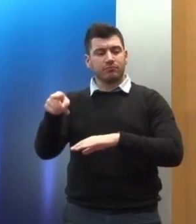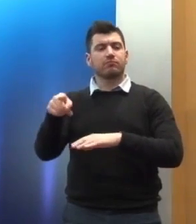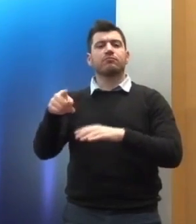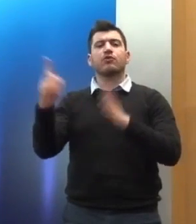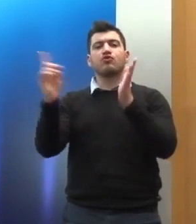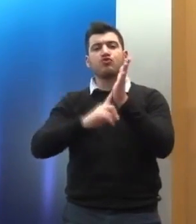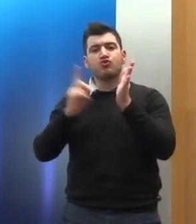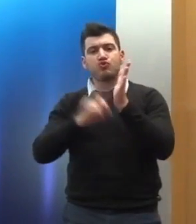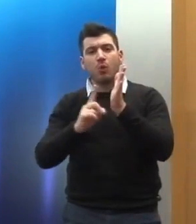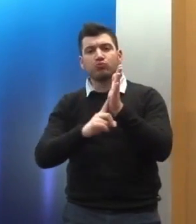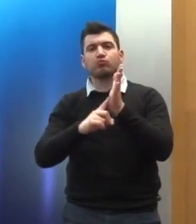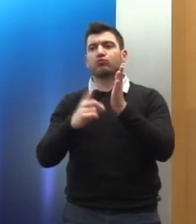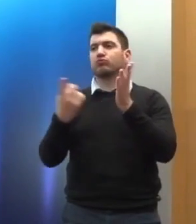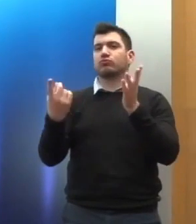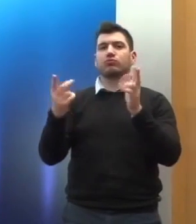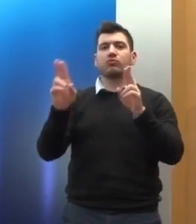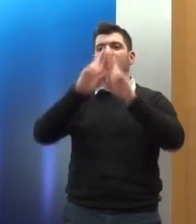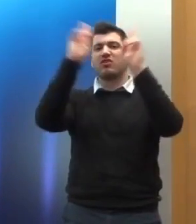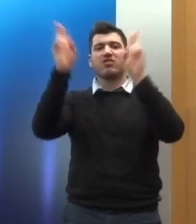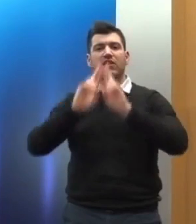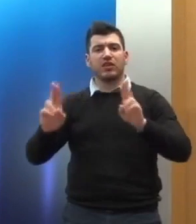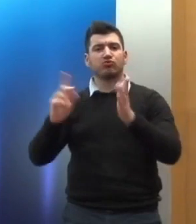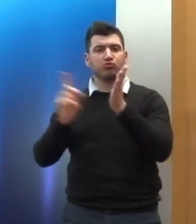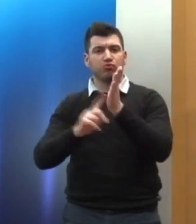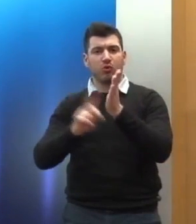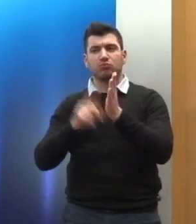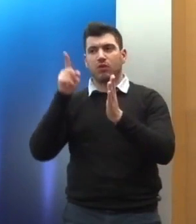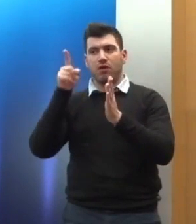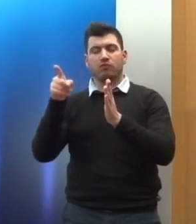ένδικη περίπτωση που εξετάζει,